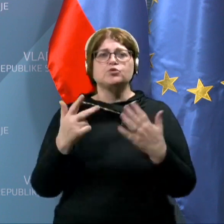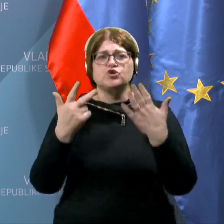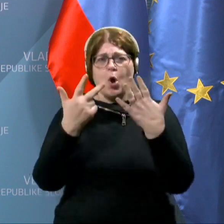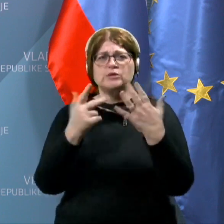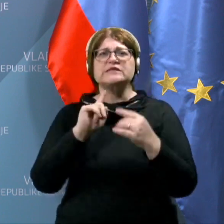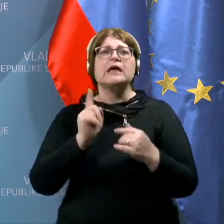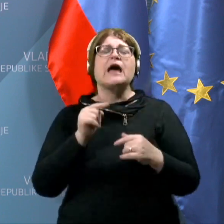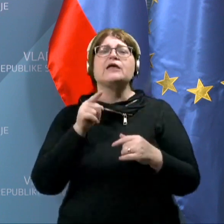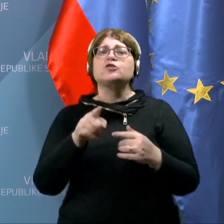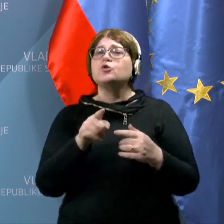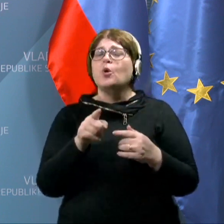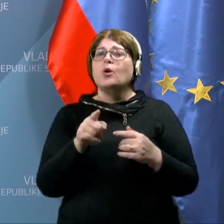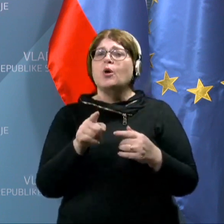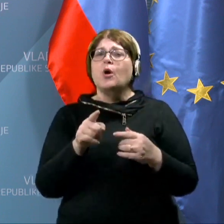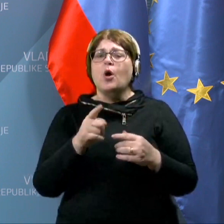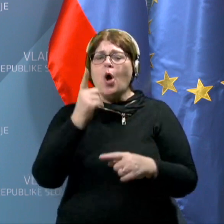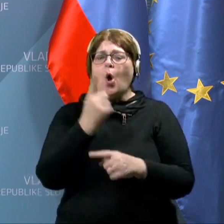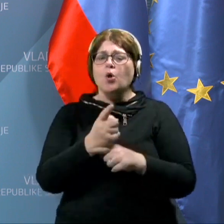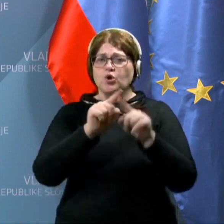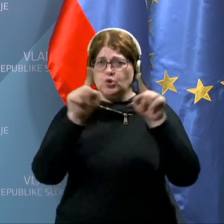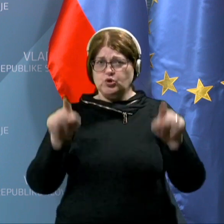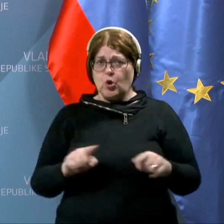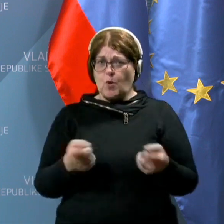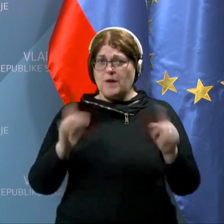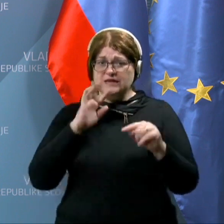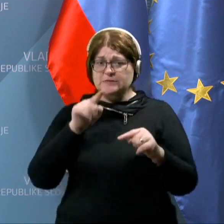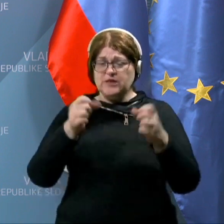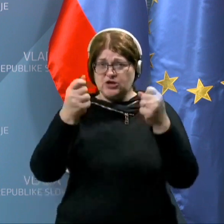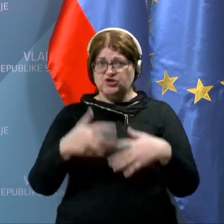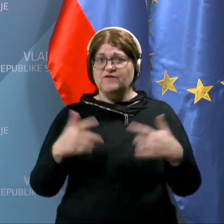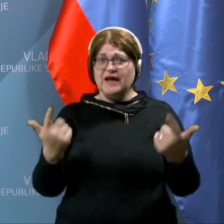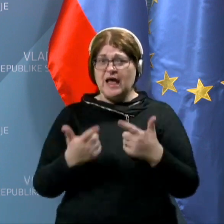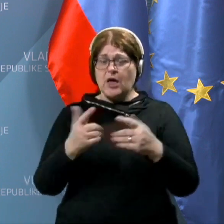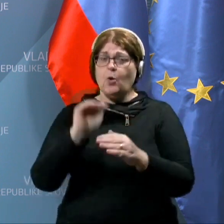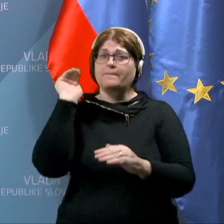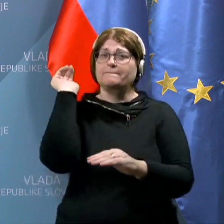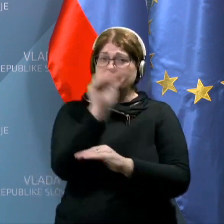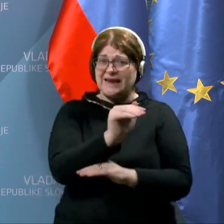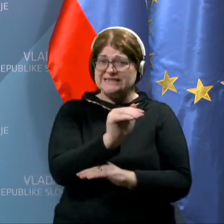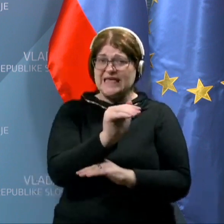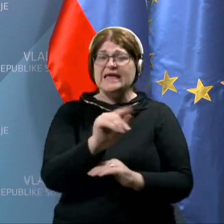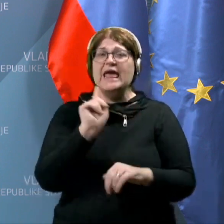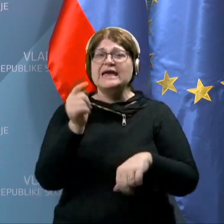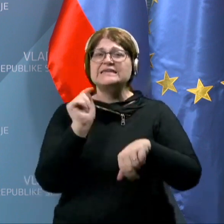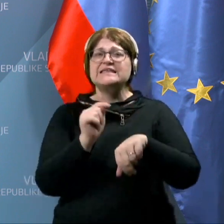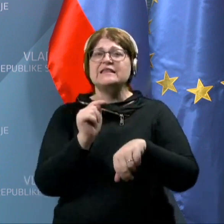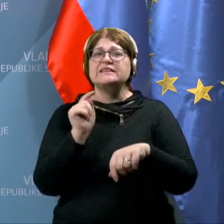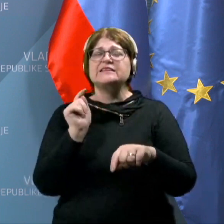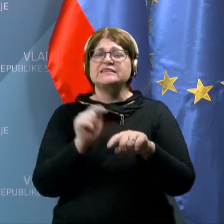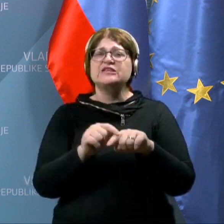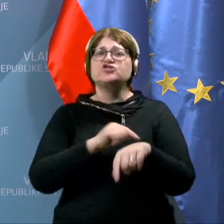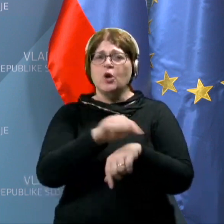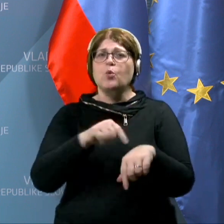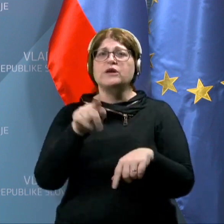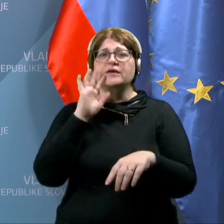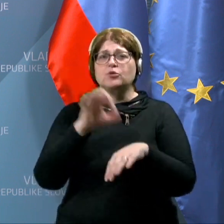recimo, kaj bi pa to recimo s tem odlokom, ali se bo ta številka lahko presegla, torej, kar se tiče ur, jih bodo delali